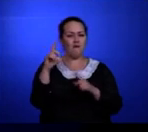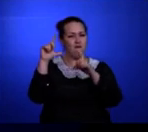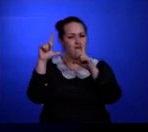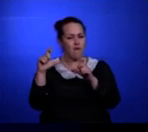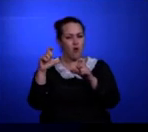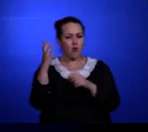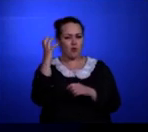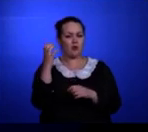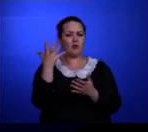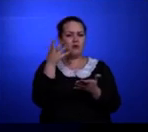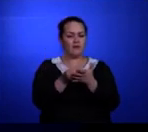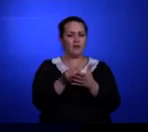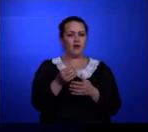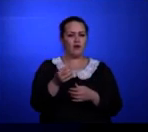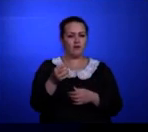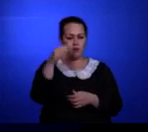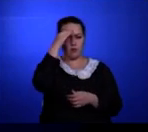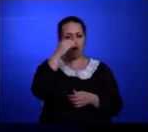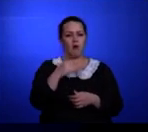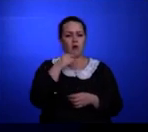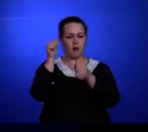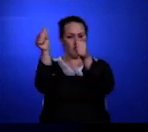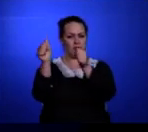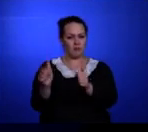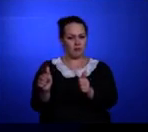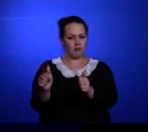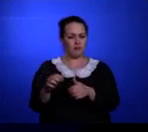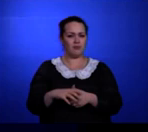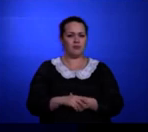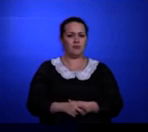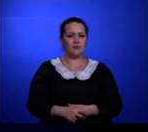которая висела на стене под стеклом.